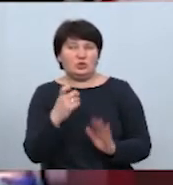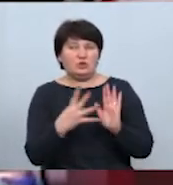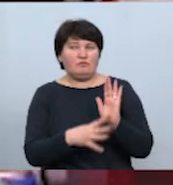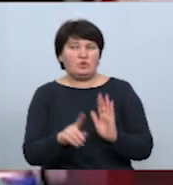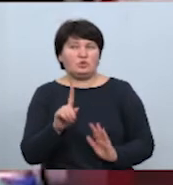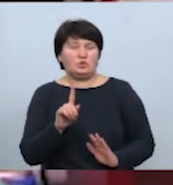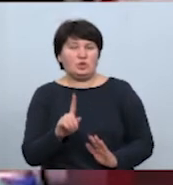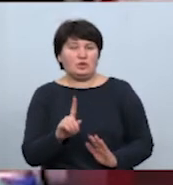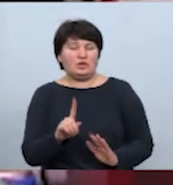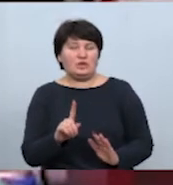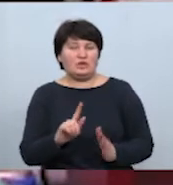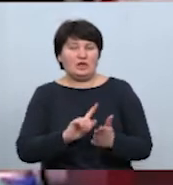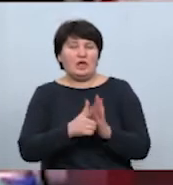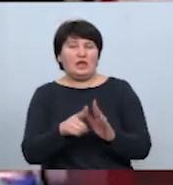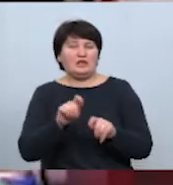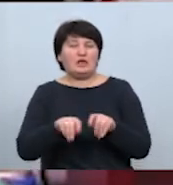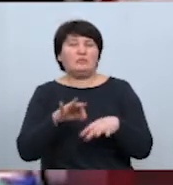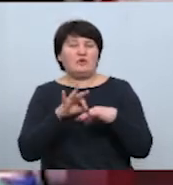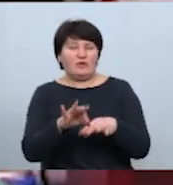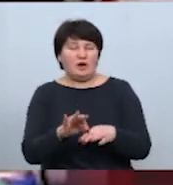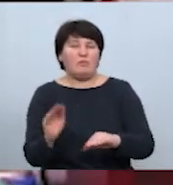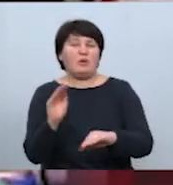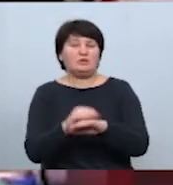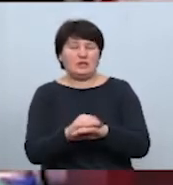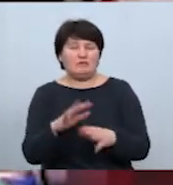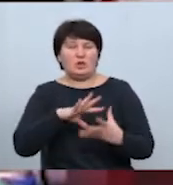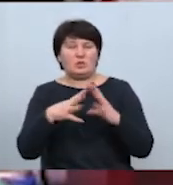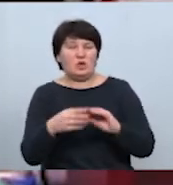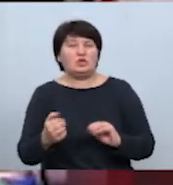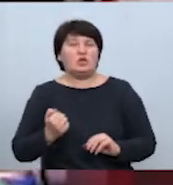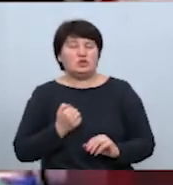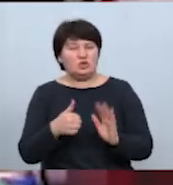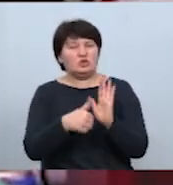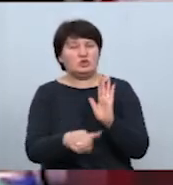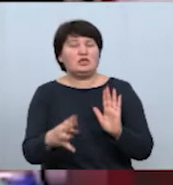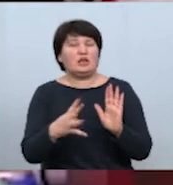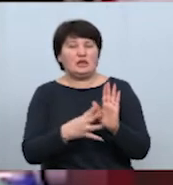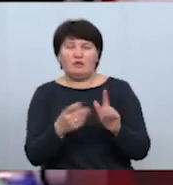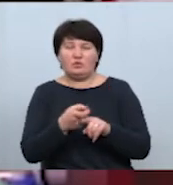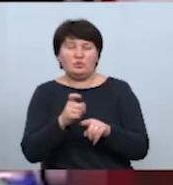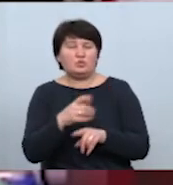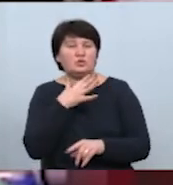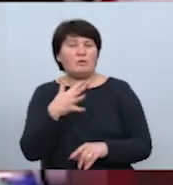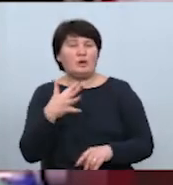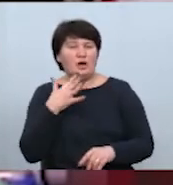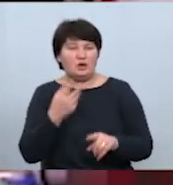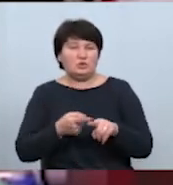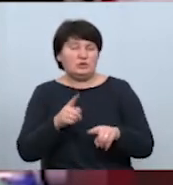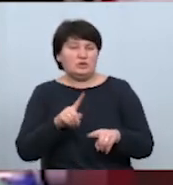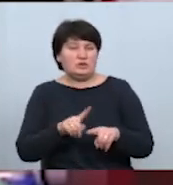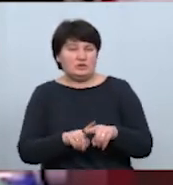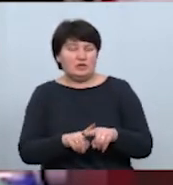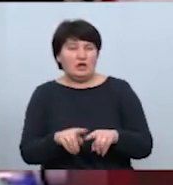тест ми вже провели, з них позитивних результатів, на жаль, 69. Тобто дуже багато. Тобто це позитивні